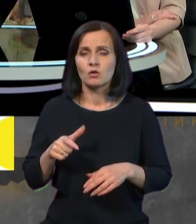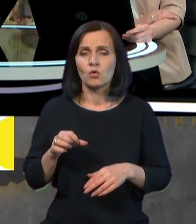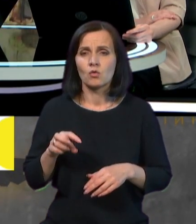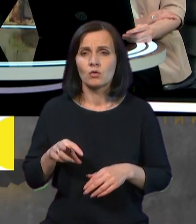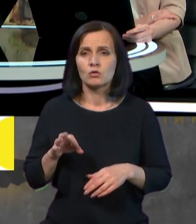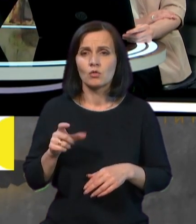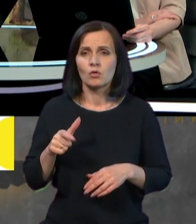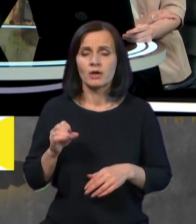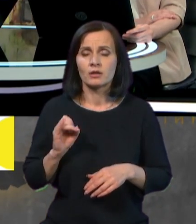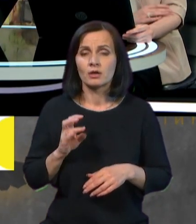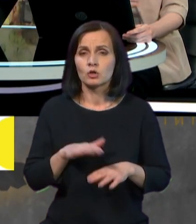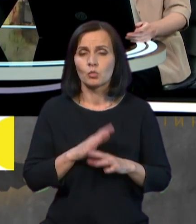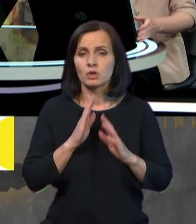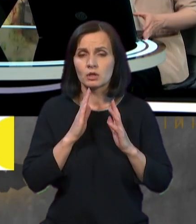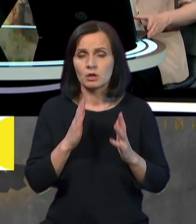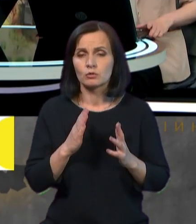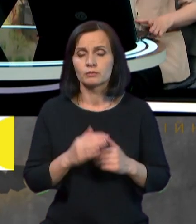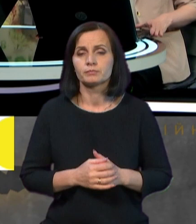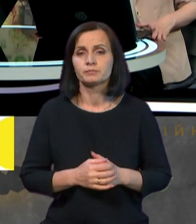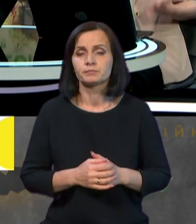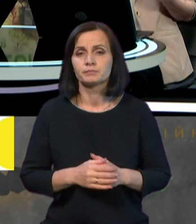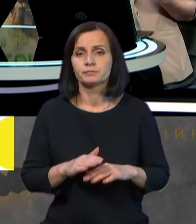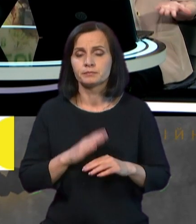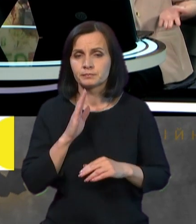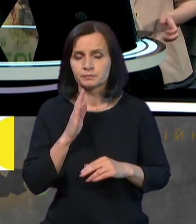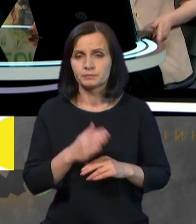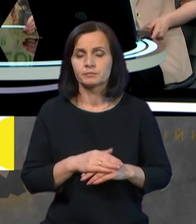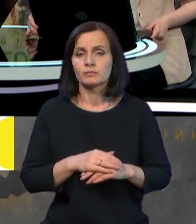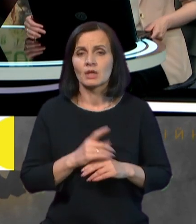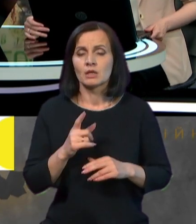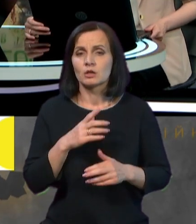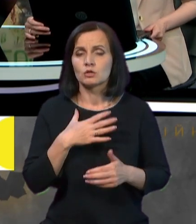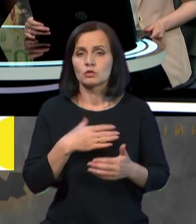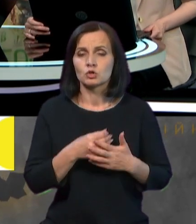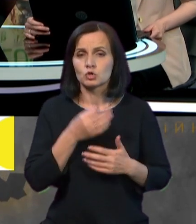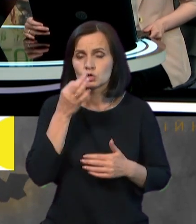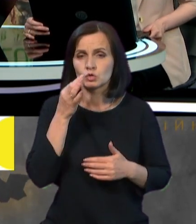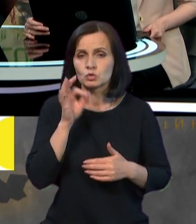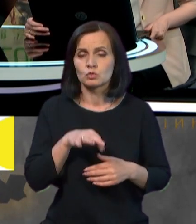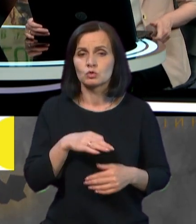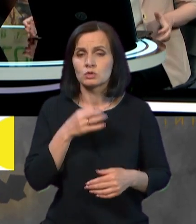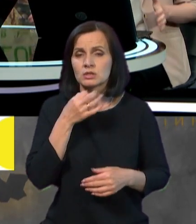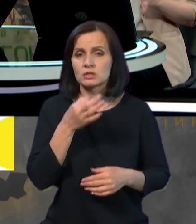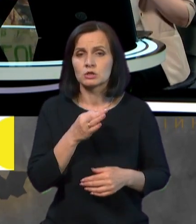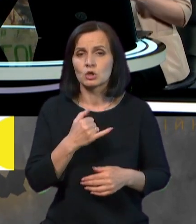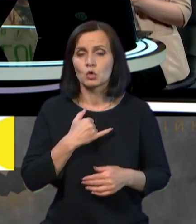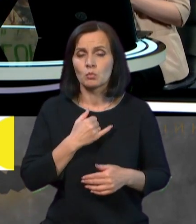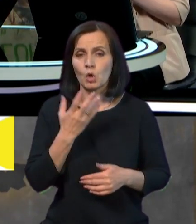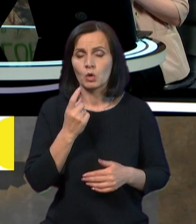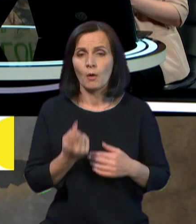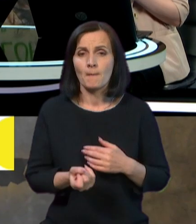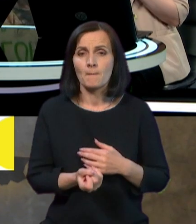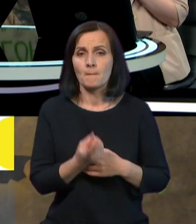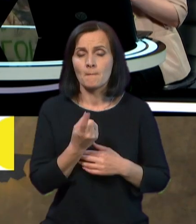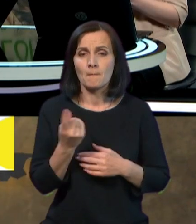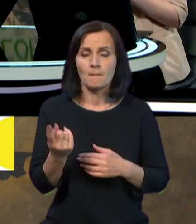ранку. Доброго ранку. Пані Тетяна, ну от зі свого досвіду скажу, в мене, коли вперше виникли